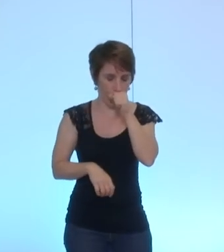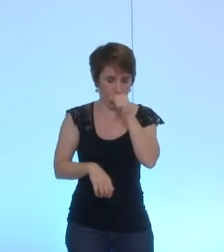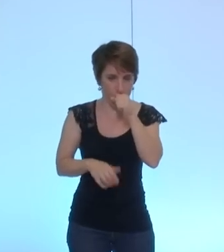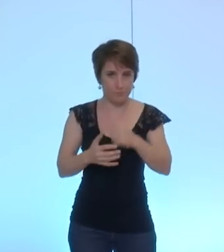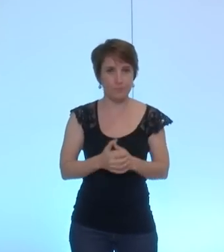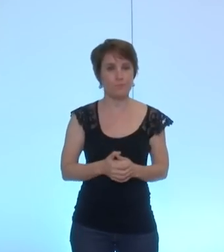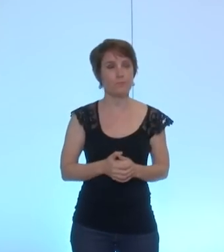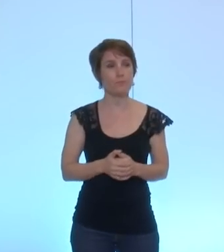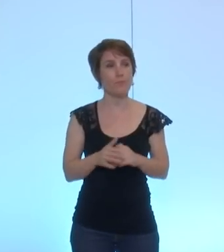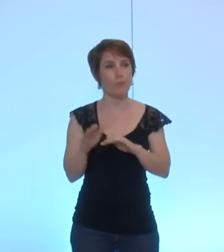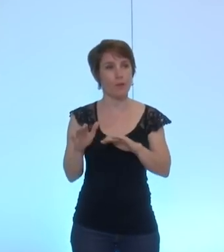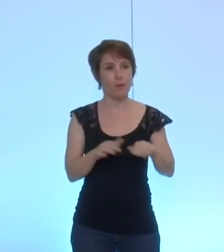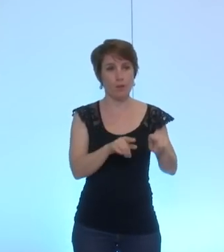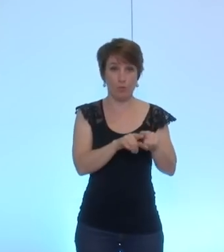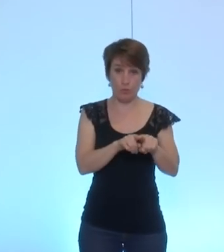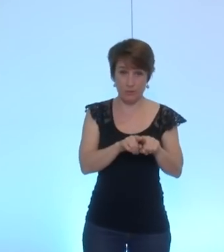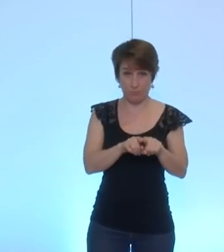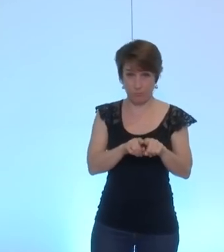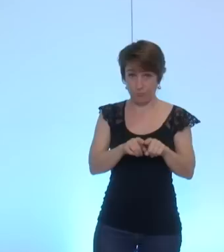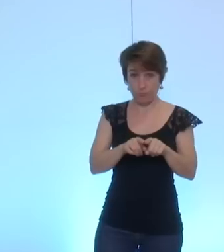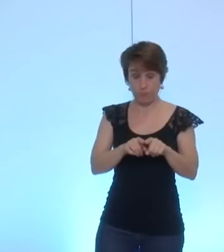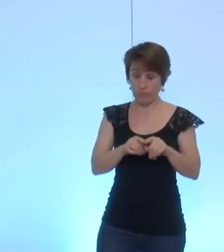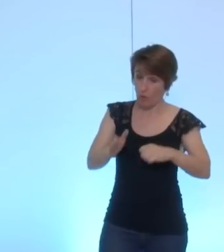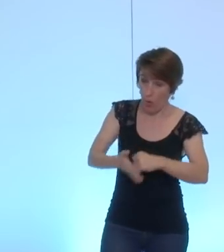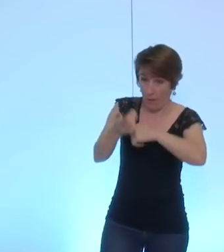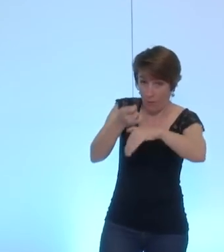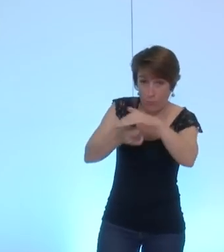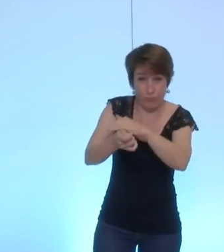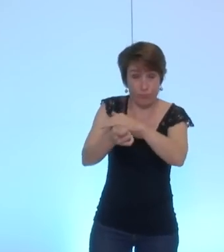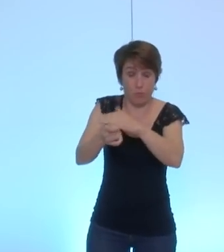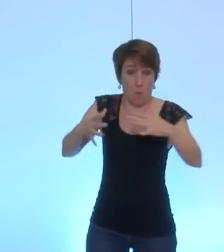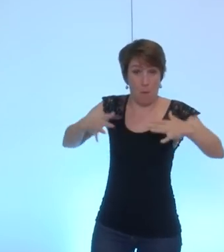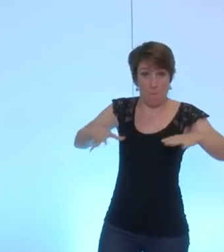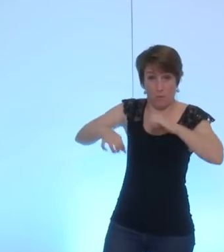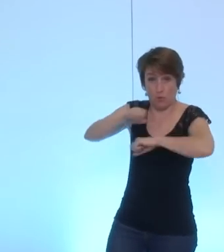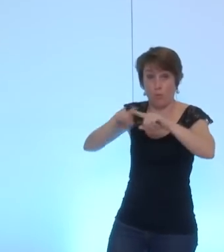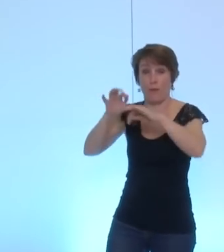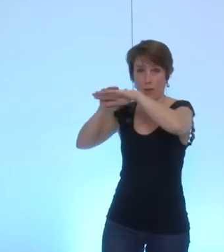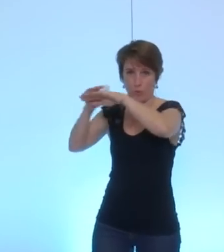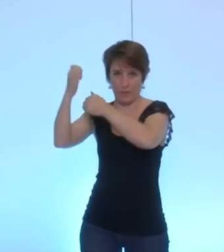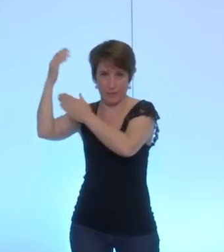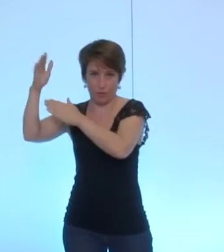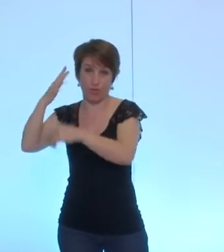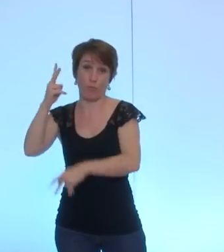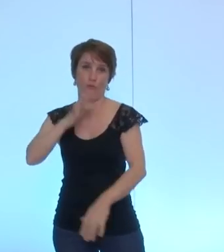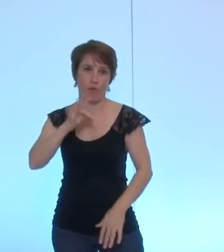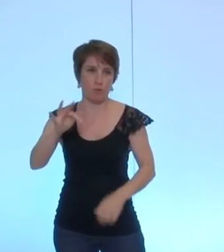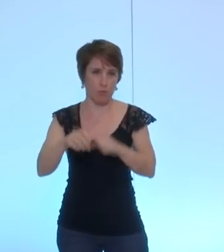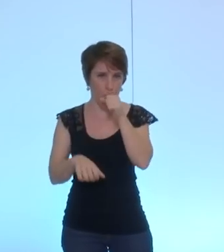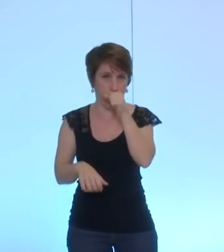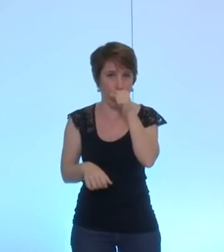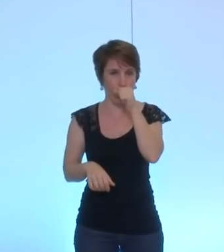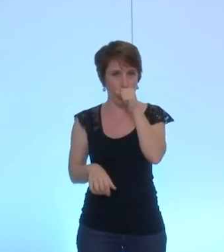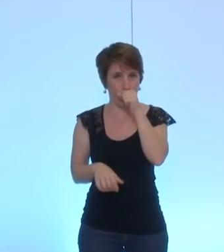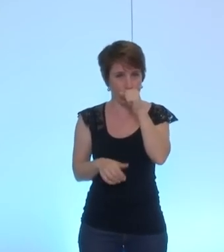contrevenait pas à la politique des affaires étrangères de la France et consensus parce que la concertation